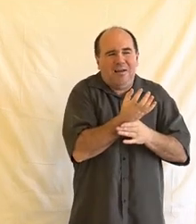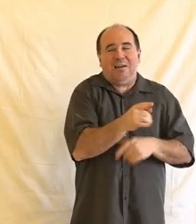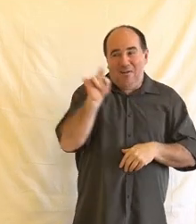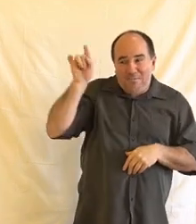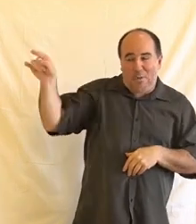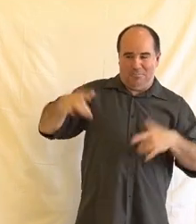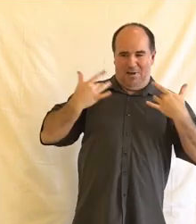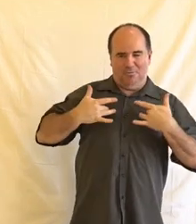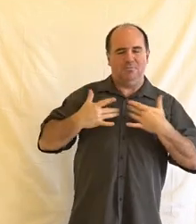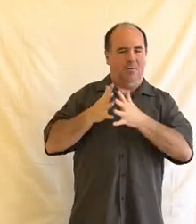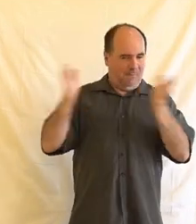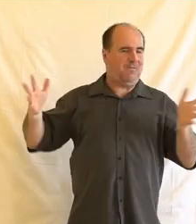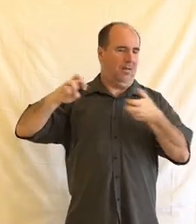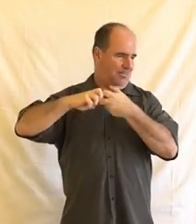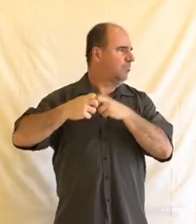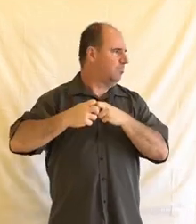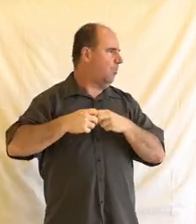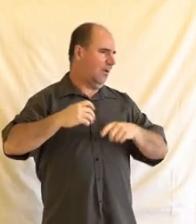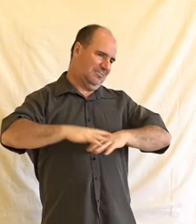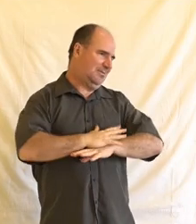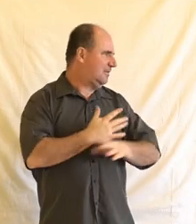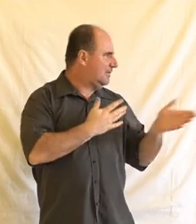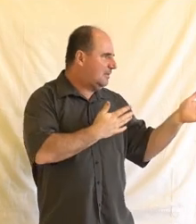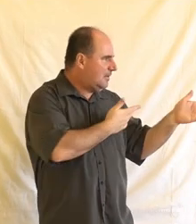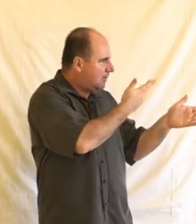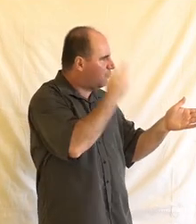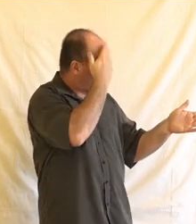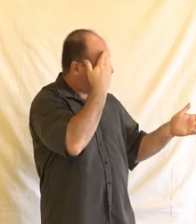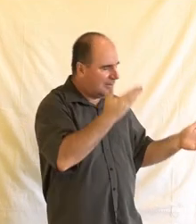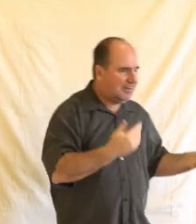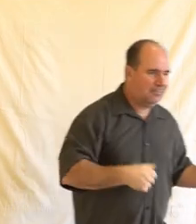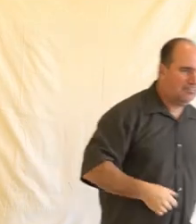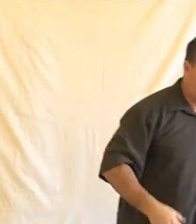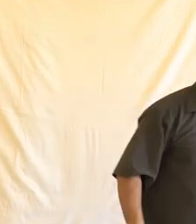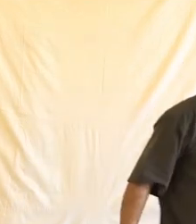takové jako názorné, nevím, jak to vnímáte, nebo jestli na to chcete nějak reagovat.